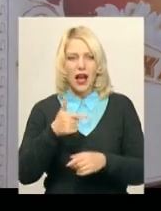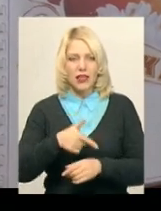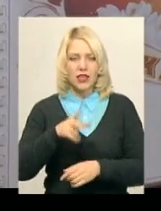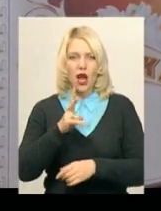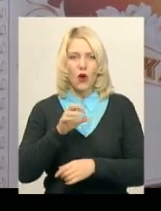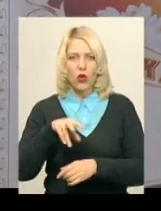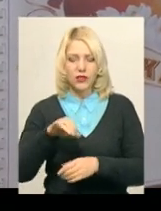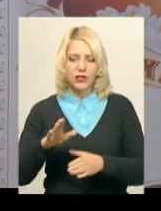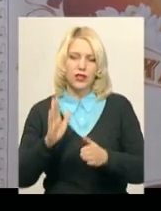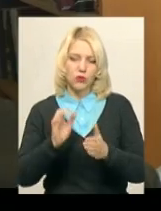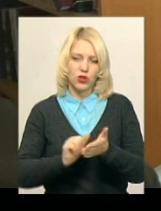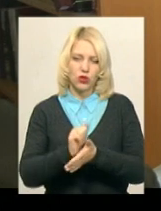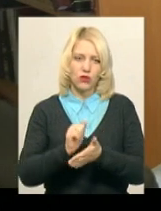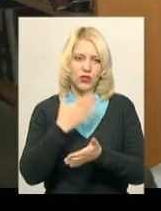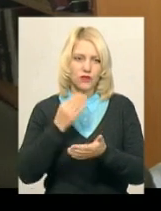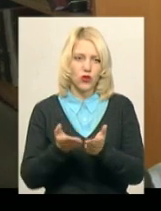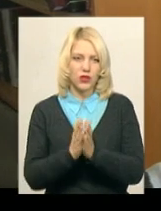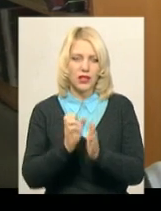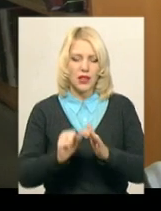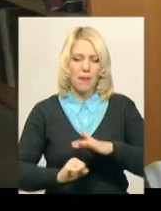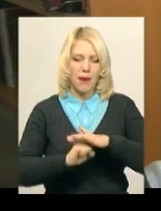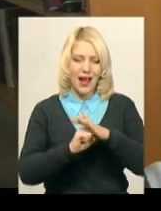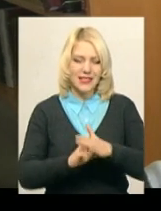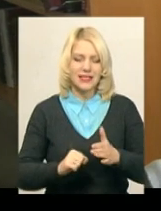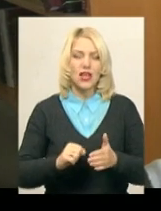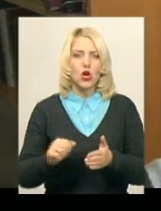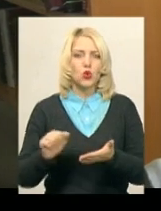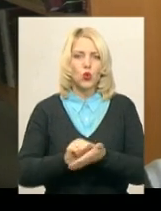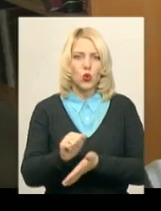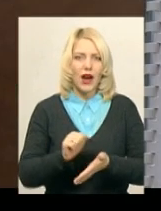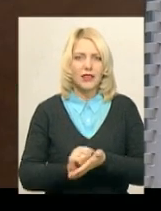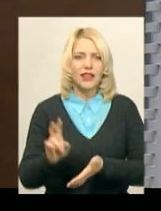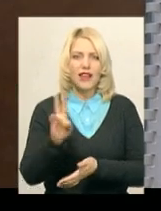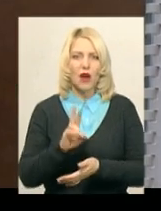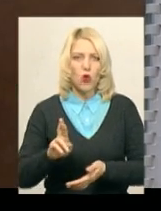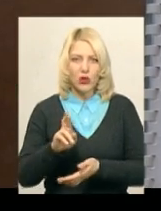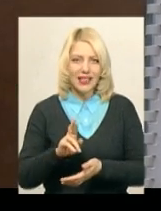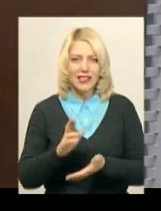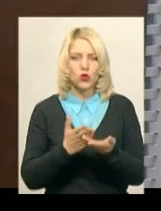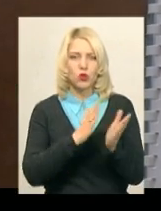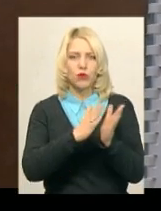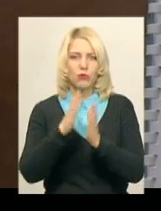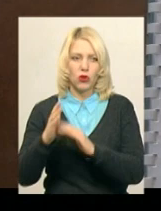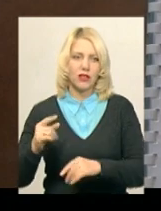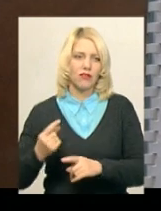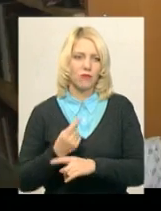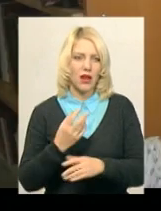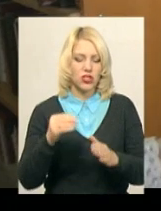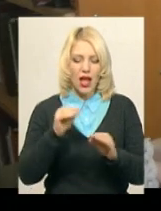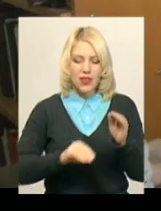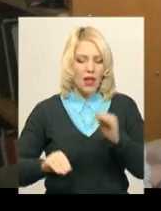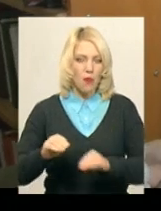Колотило друкуватиме свою книгу на базі друкарні ярмолинецької централізованої районної бібліотеки вперше. З наповненням поки не визначилась.